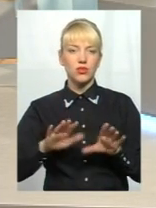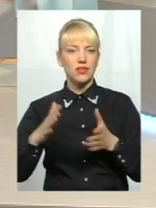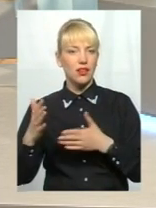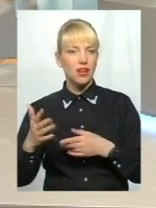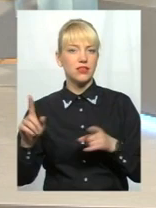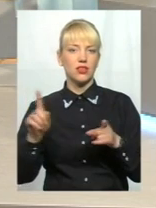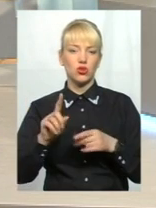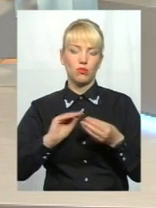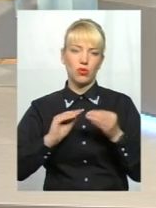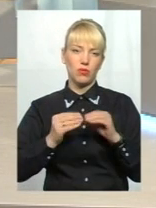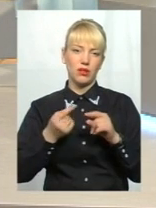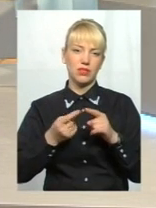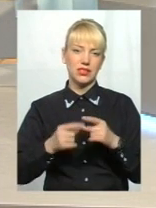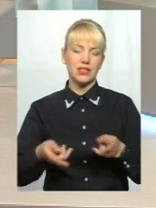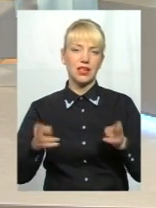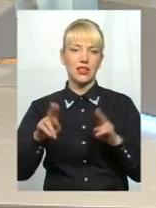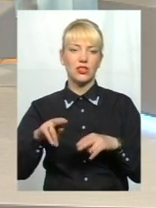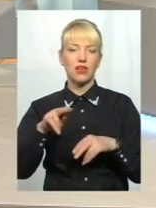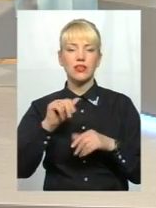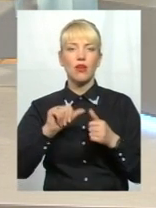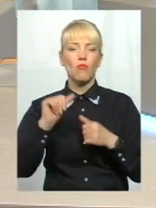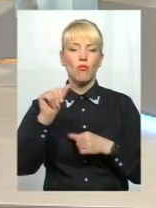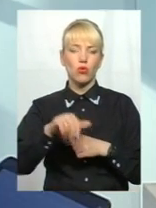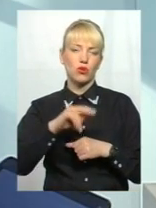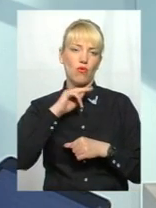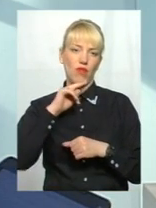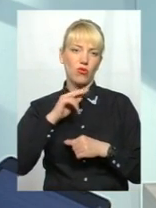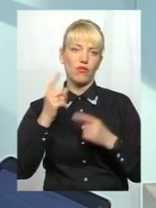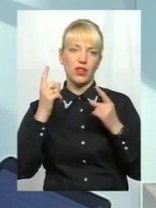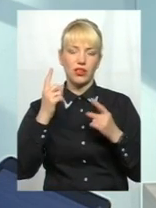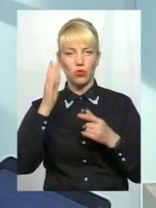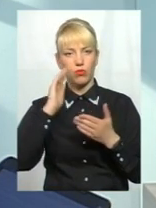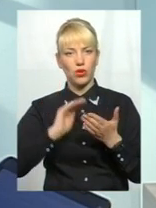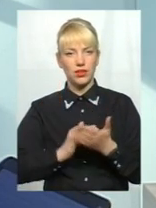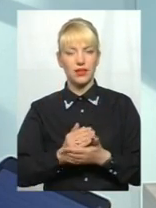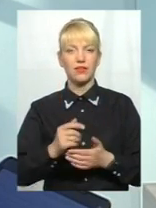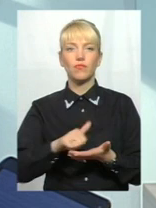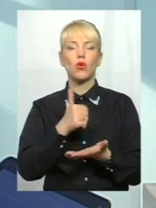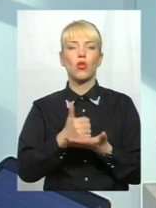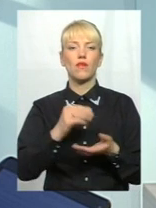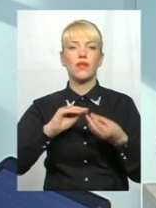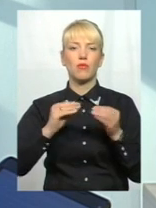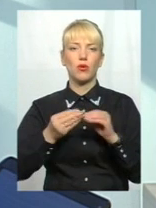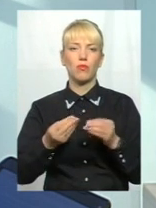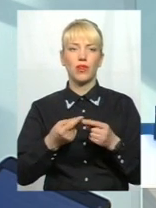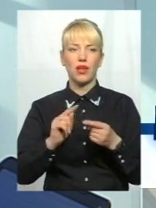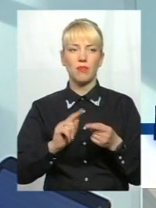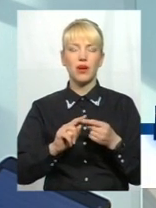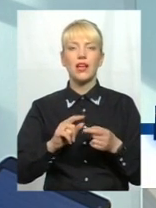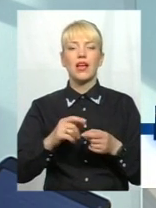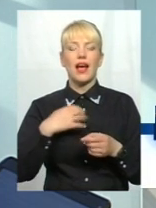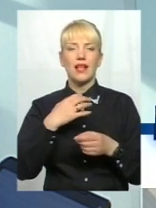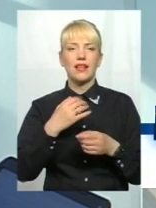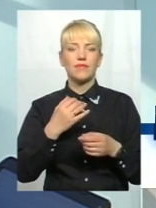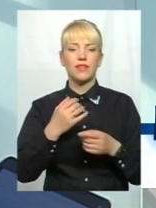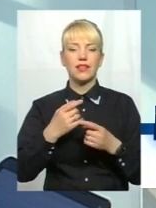проблеми ці залишаються поза увагою великої політики? Я думаю, головна проблема полягає в відсутності адекватної стратегії